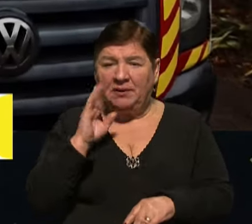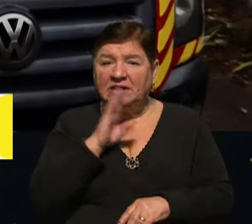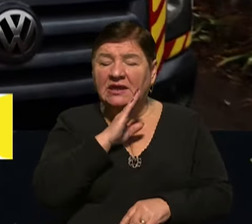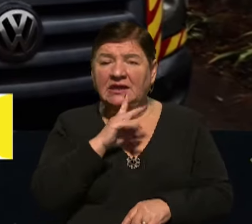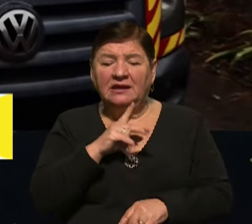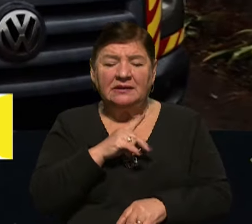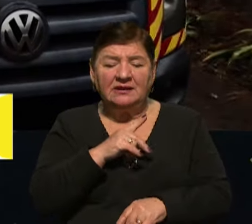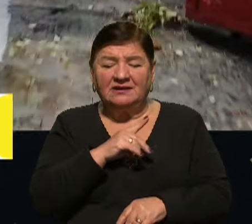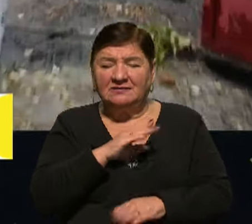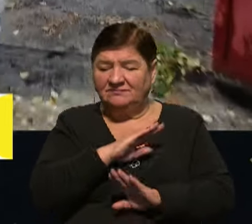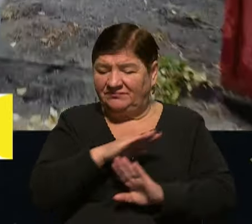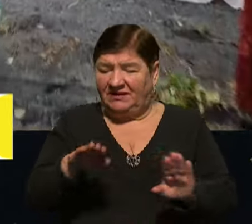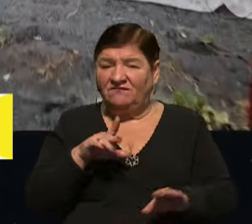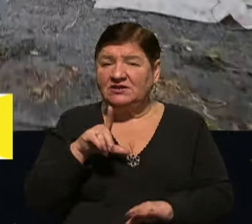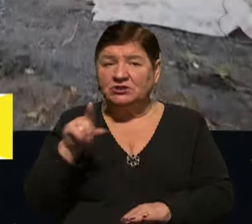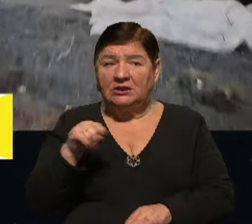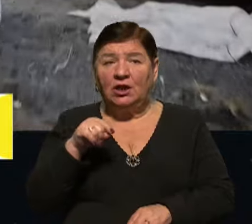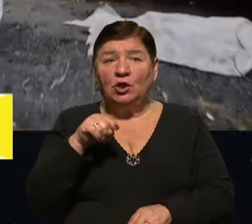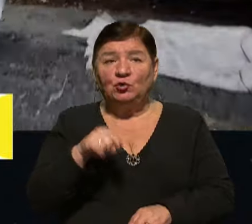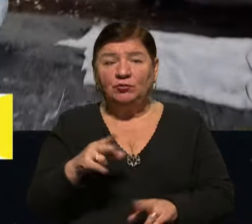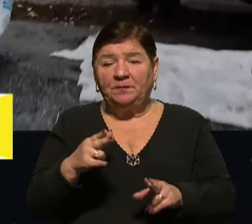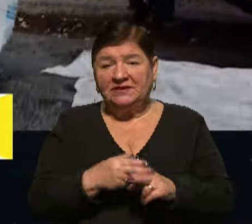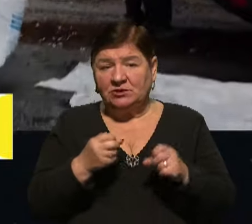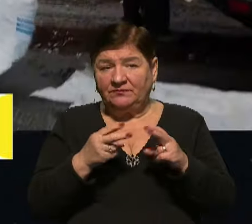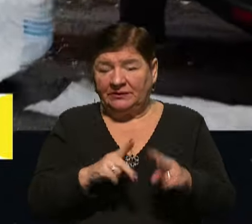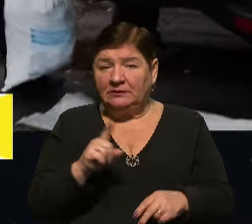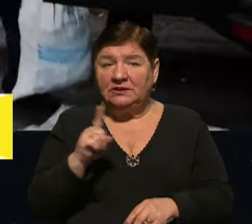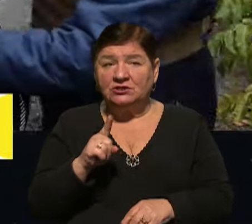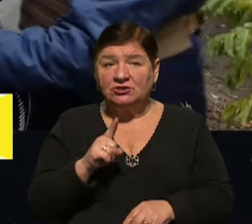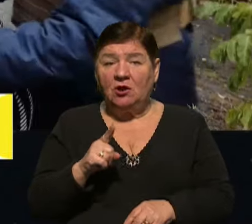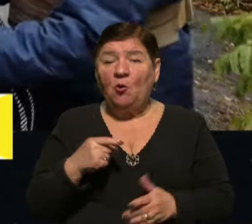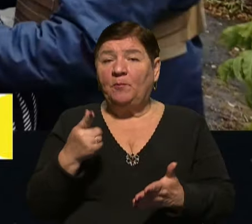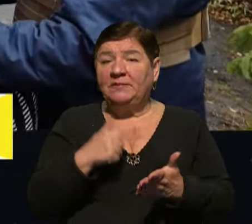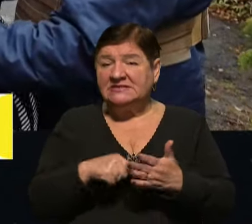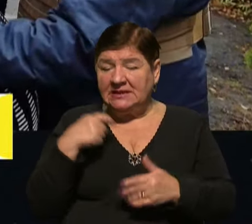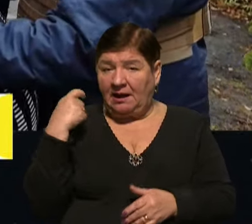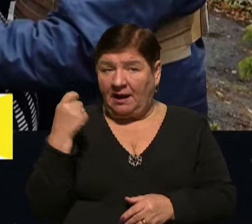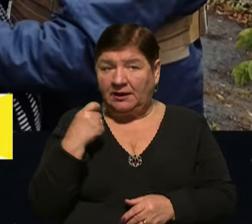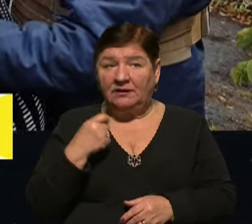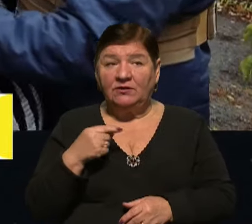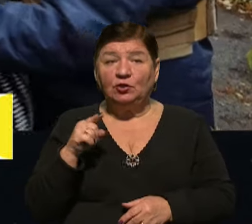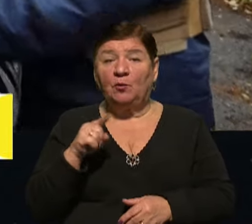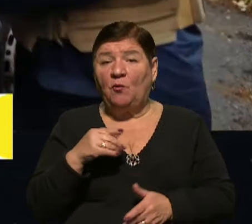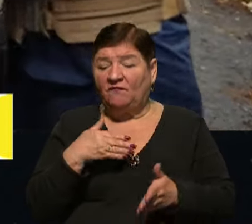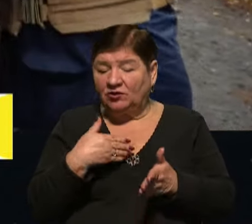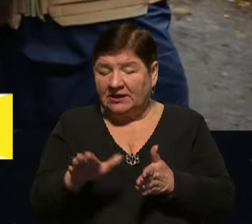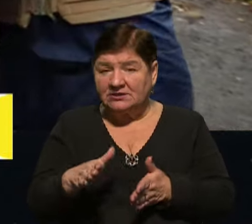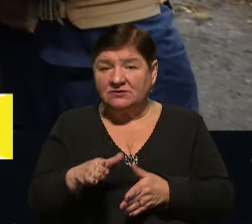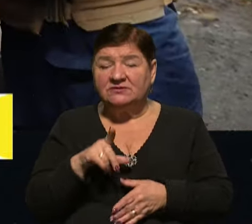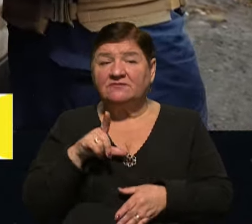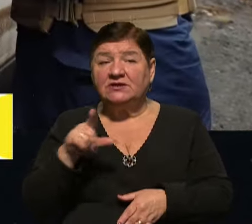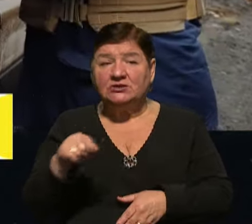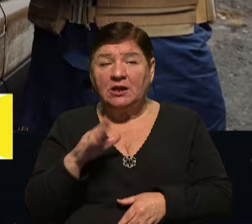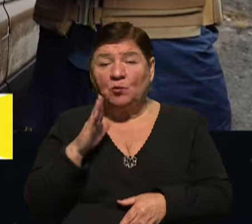на відріз відмовляються виїжджати, кажуть, що тут безпечніше, аніж в місті Харків, наприклад, і тому відмовляються виїжджати. Але